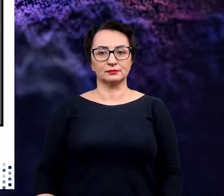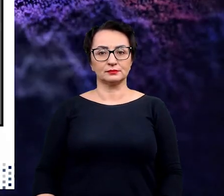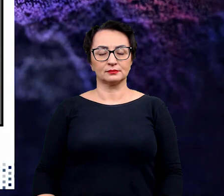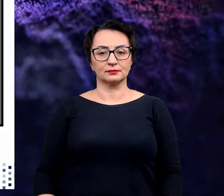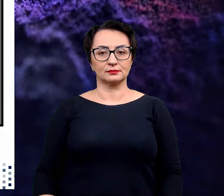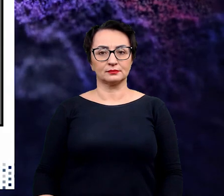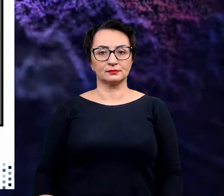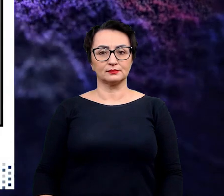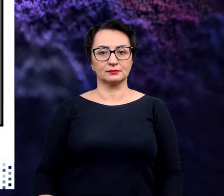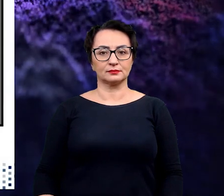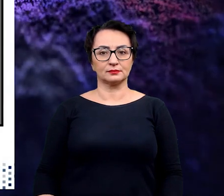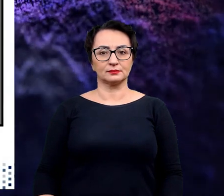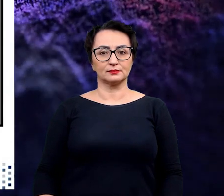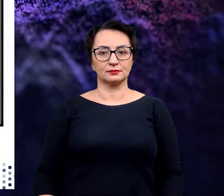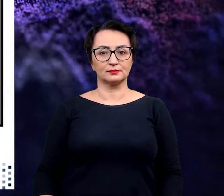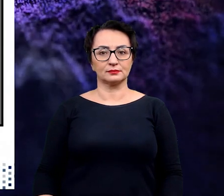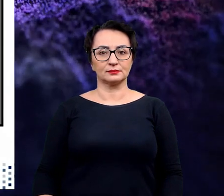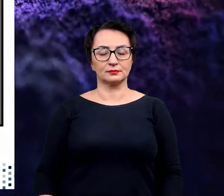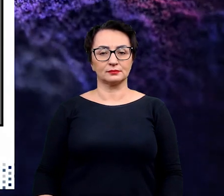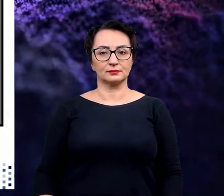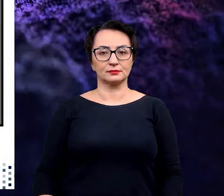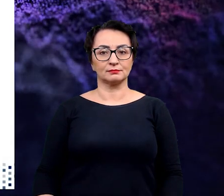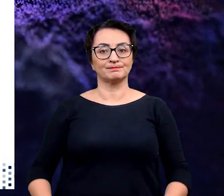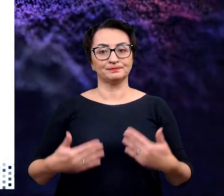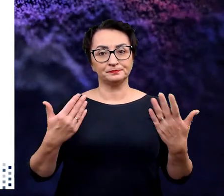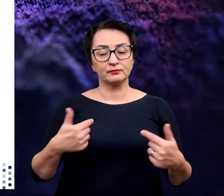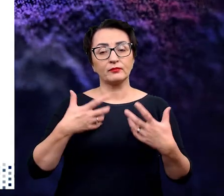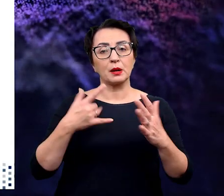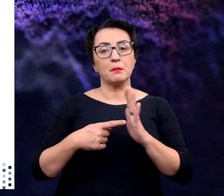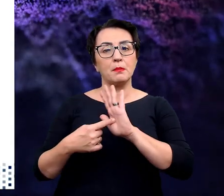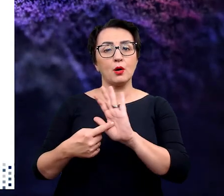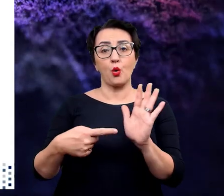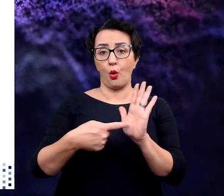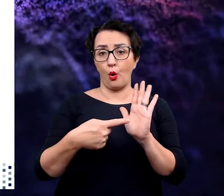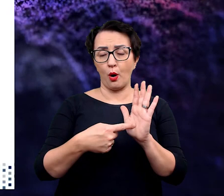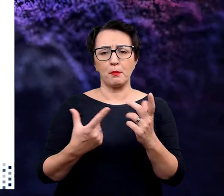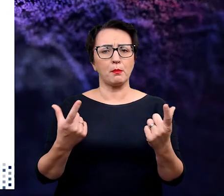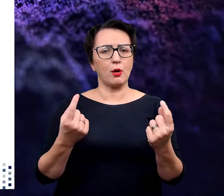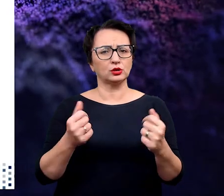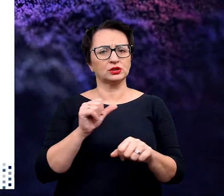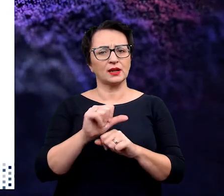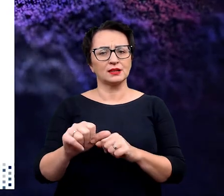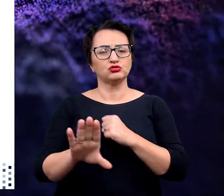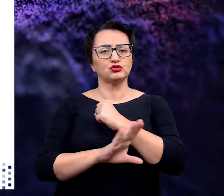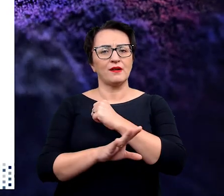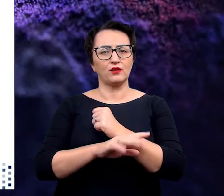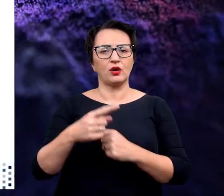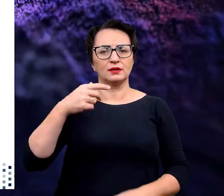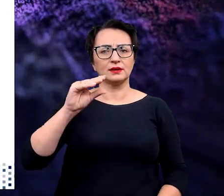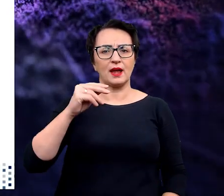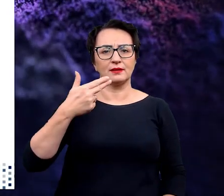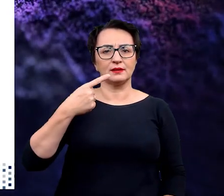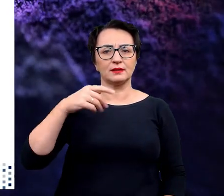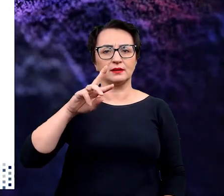Zaraz jeszcze przepraszam Was najmocniej. Chciałam Wam pokazać... Tak, chciałam Wam pokazać, po co, czemu służy